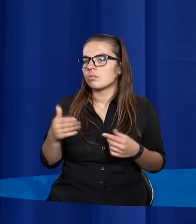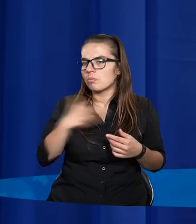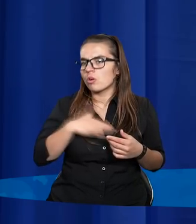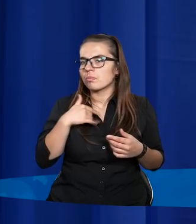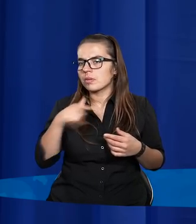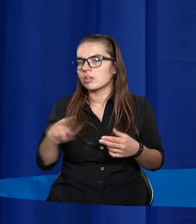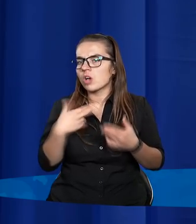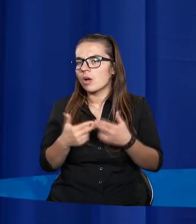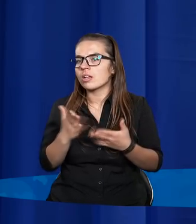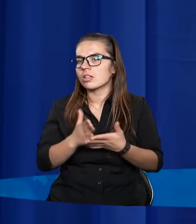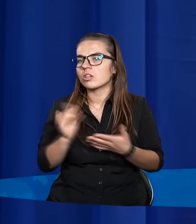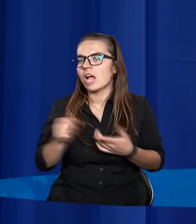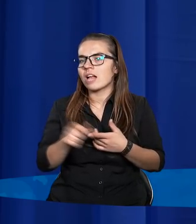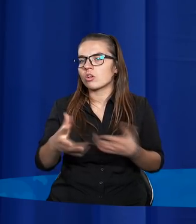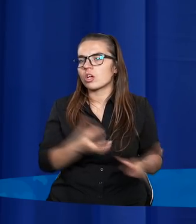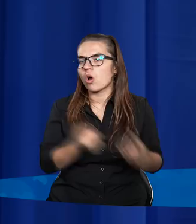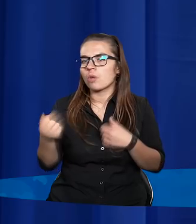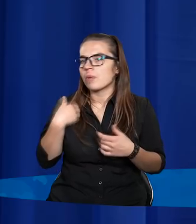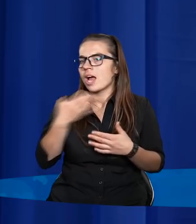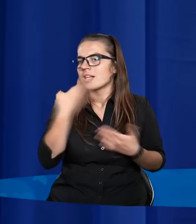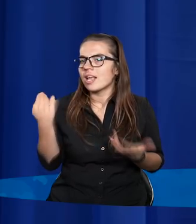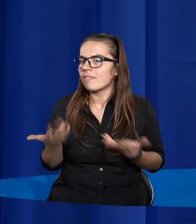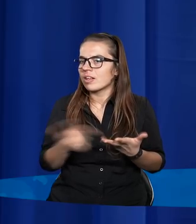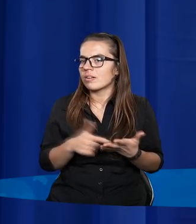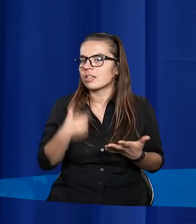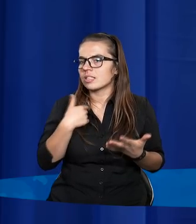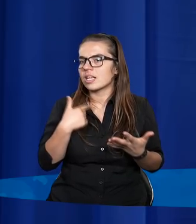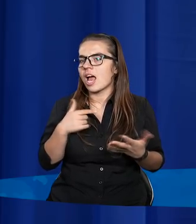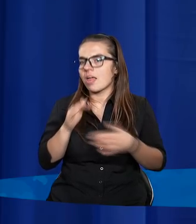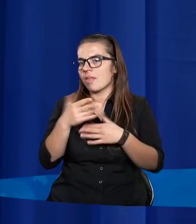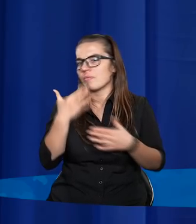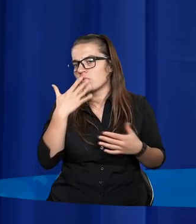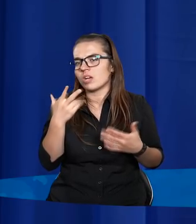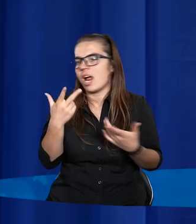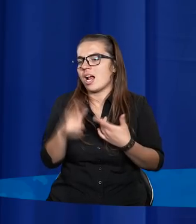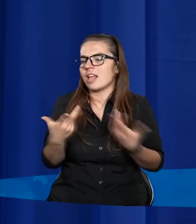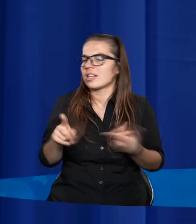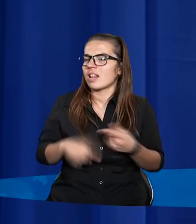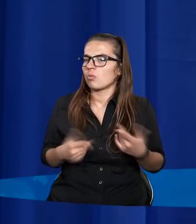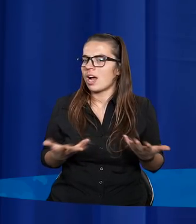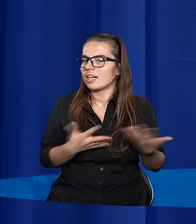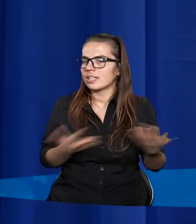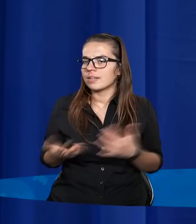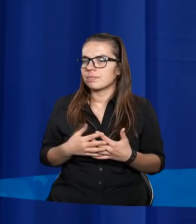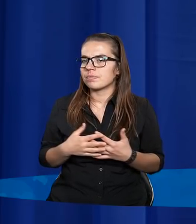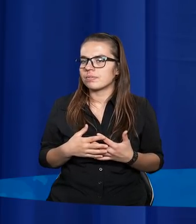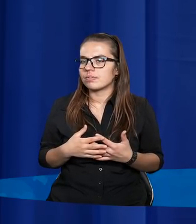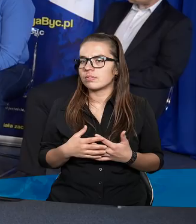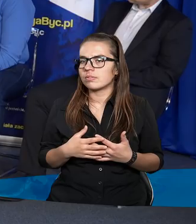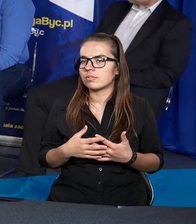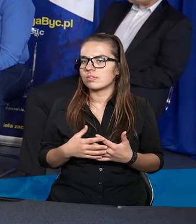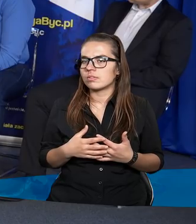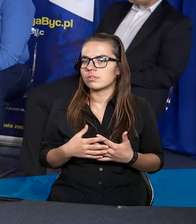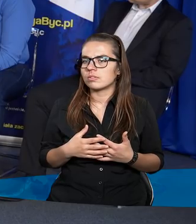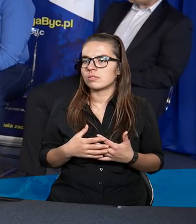Podoba mi się Wasza odpowiedź, tylko jak się do tego odnieść, bo ja nie wiem, nie? Ja nawiedzam, a mówimy, że to naturalne konsekwencje, to jak to ugryźć?